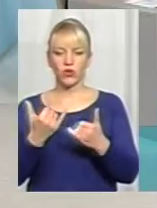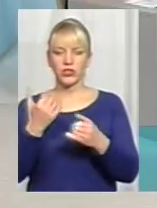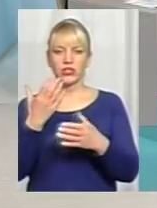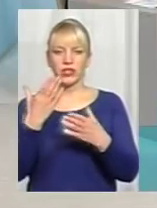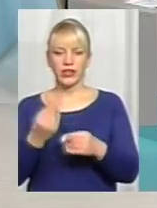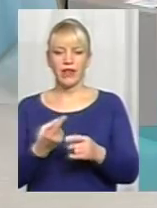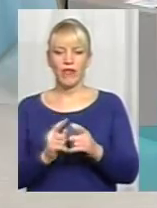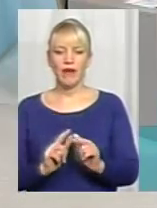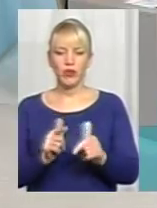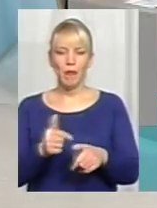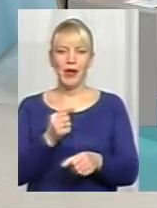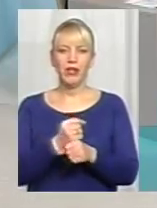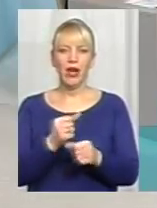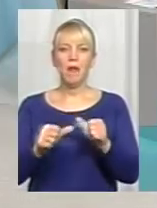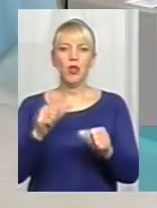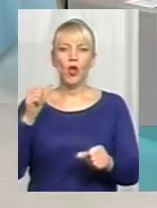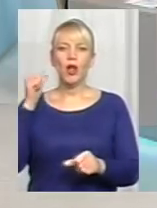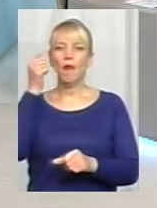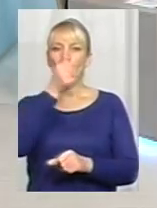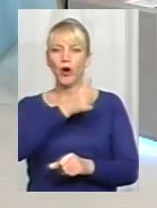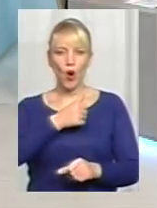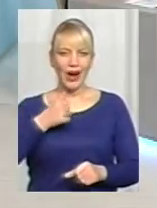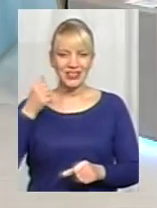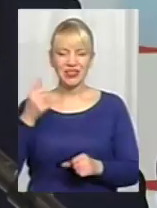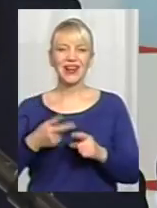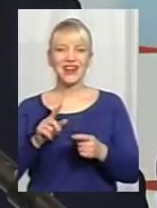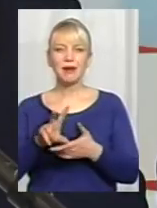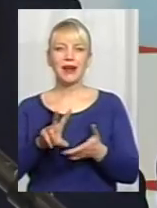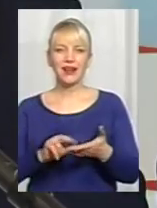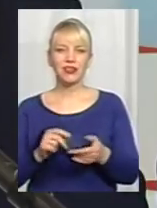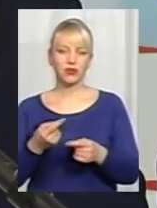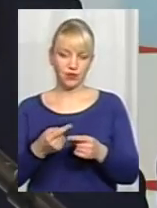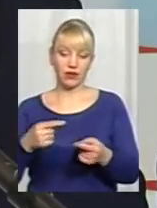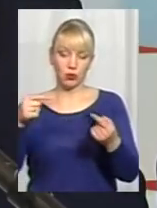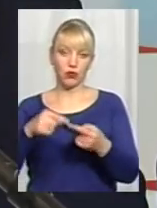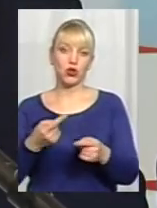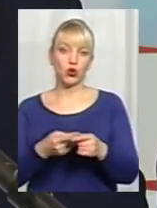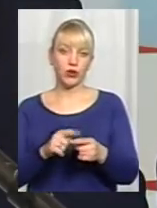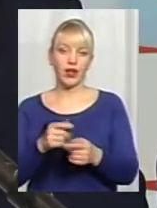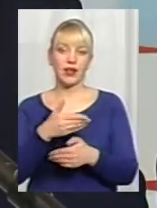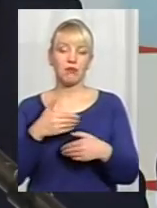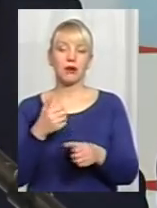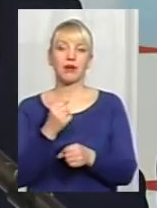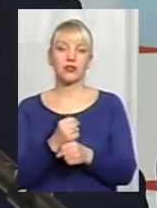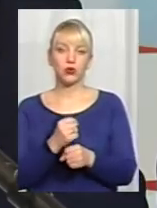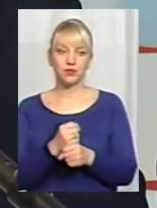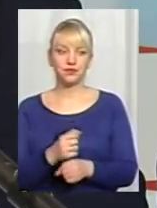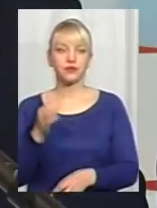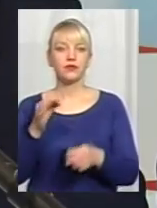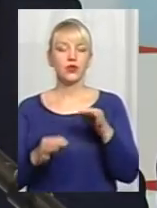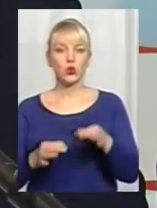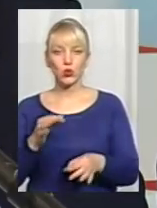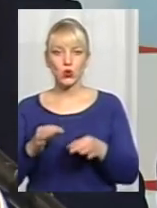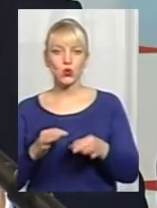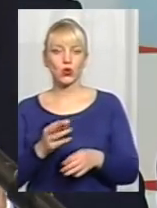дію буквально в минулому році. От, відповідно, до неї ми і працюємо. Суд мотивується